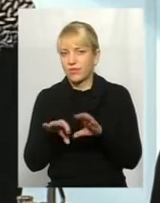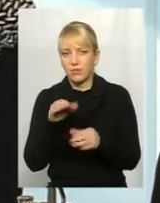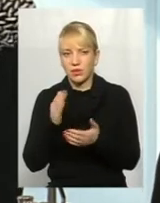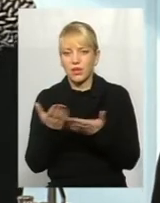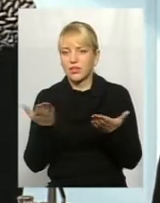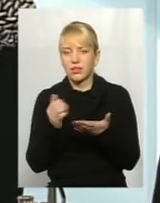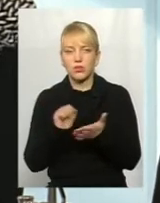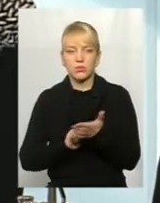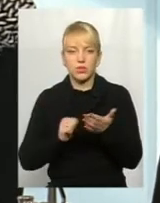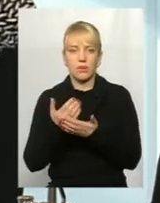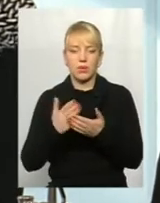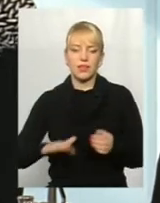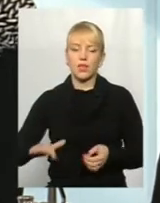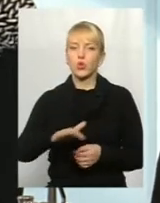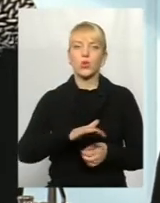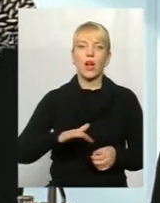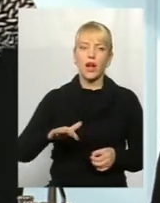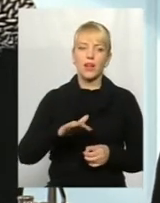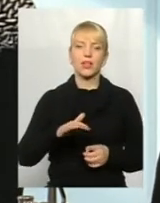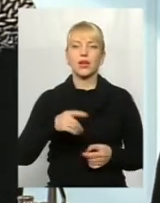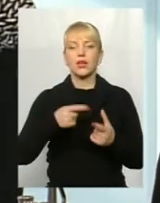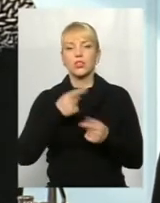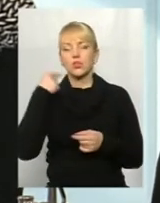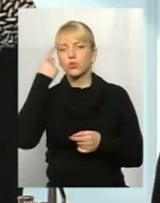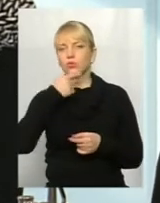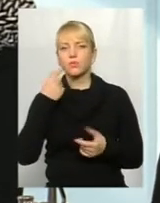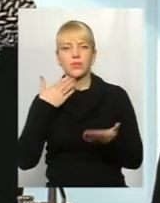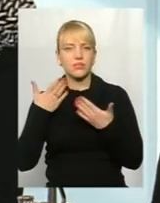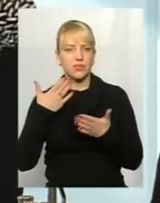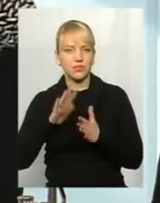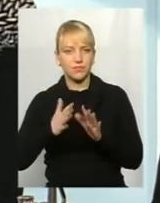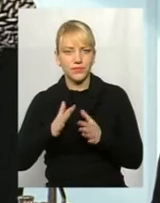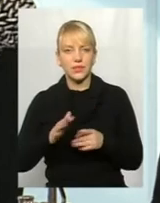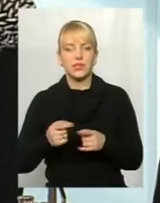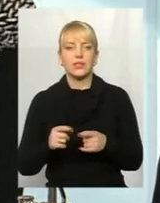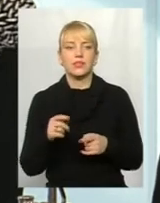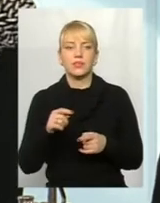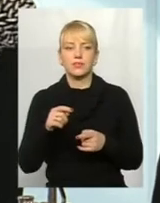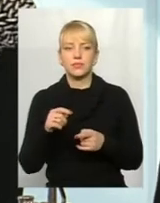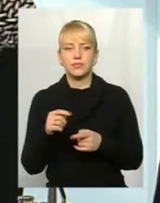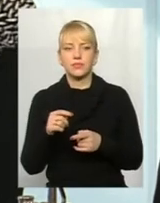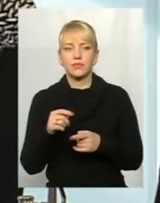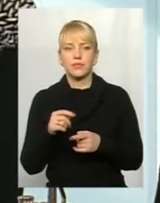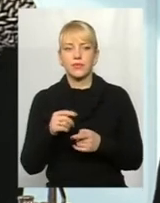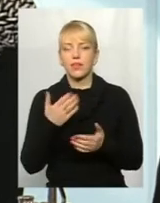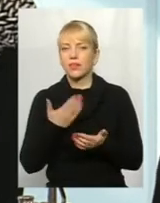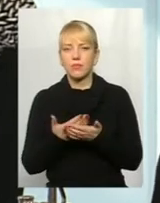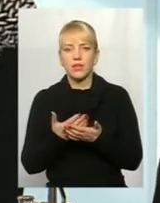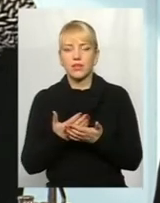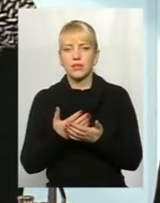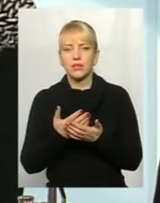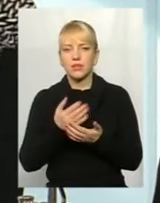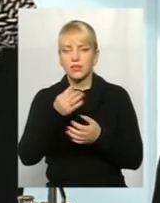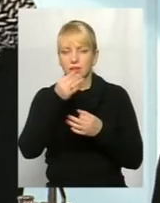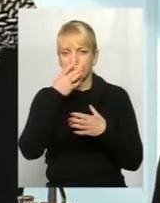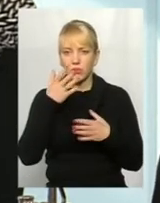причин, територіальних, особистістних, ще якихось, не складається відвідувати